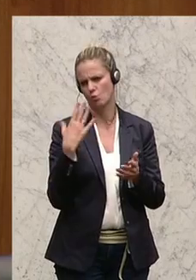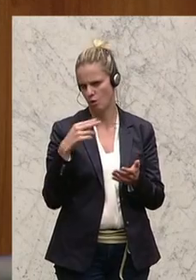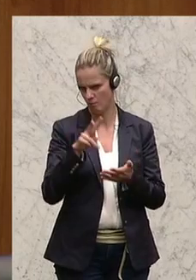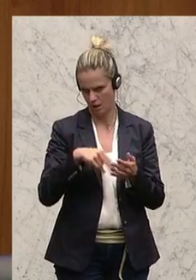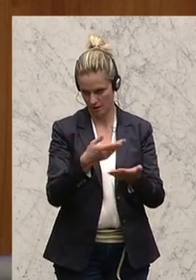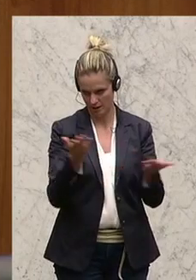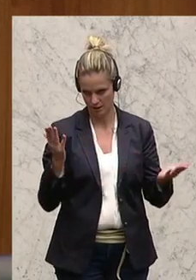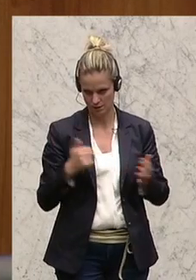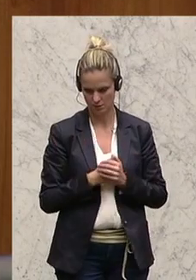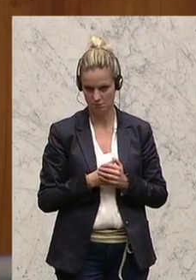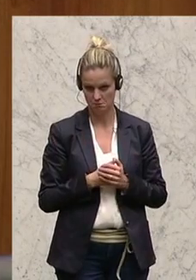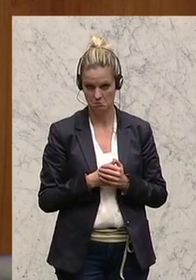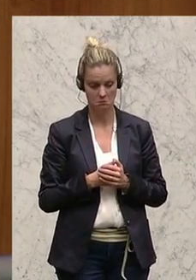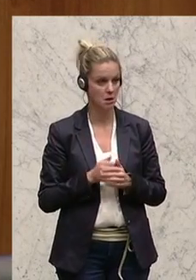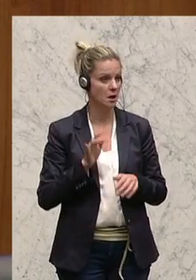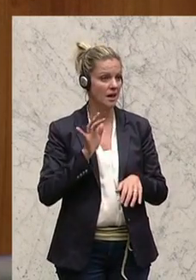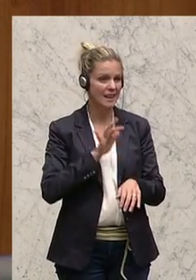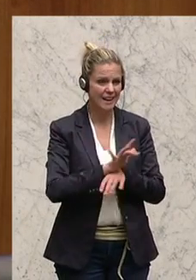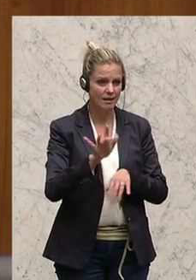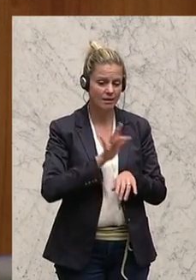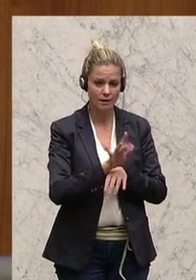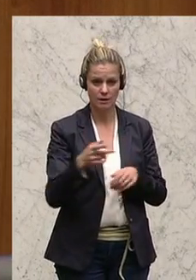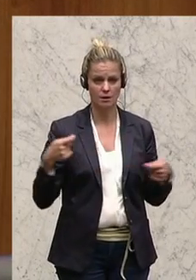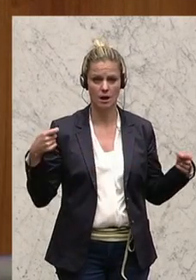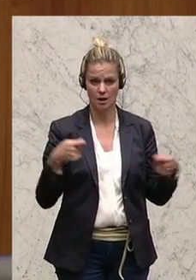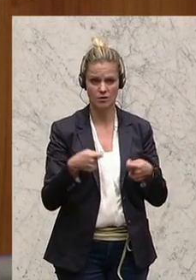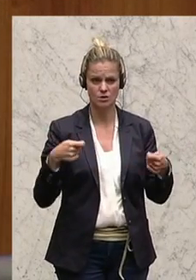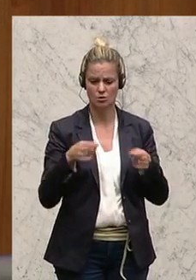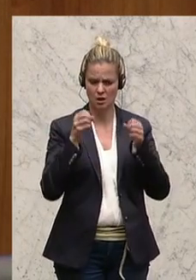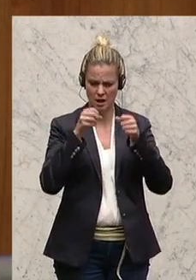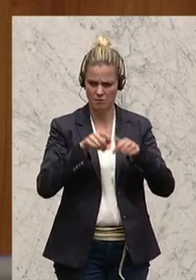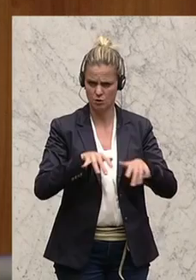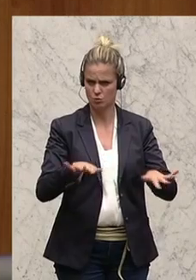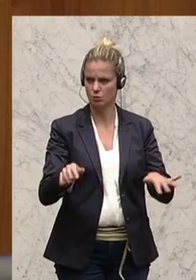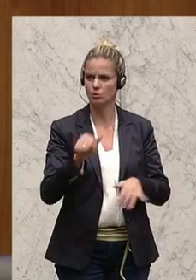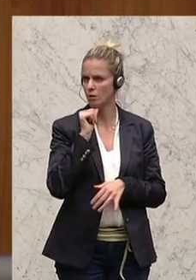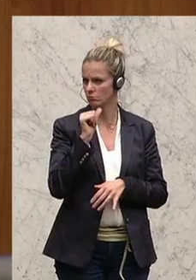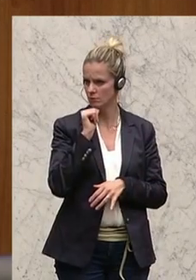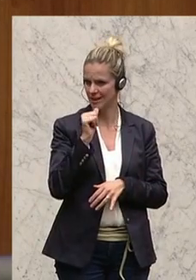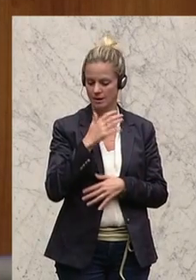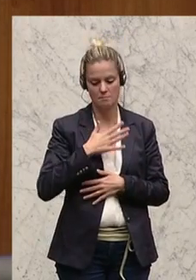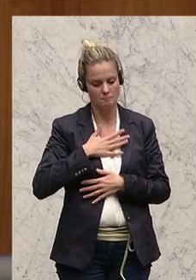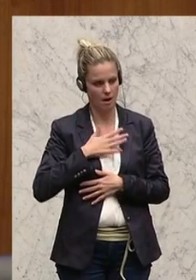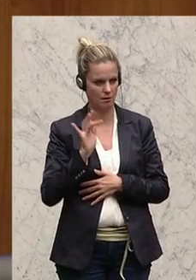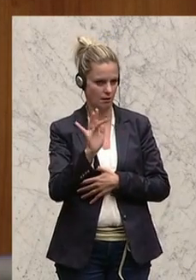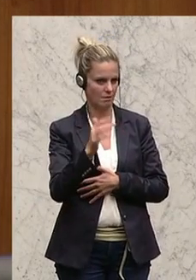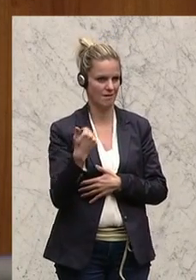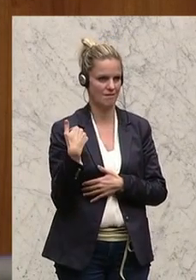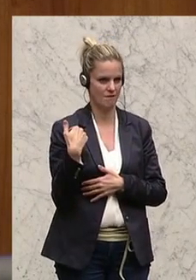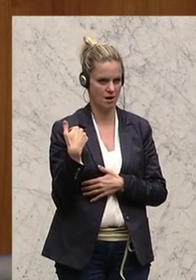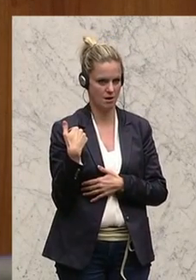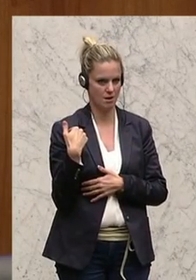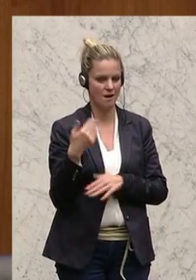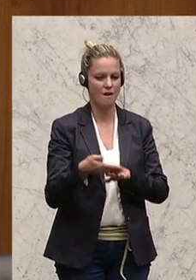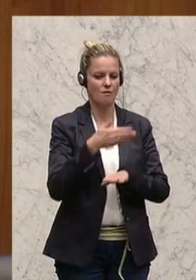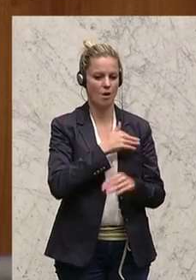Es hat überhaupt keine Kritik an den Investitionen in die Infrastruktur gegeben. Meine Kritik war, wir haben Vorbelastungen in